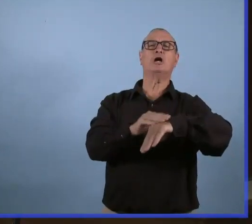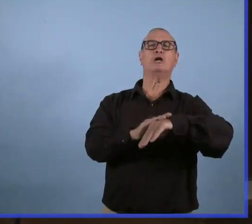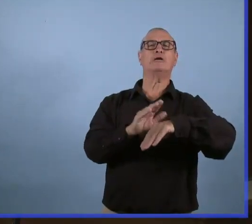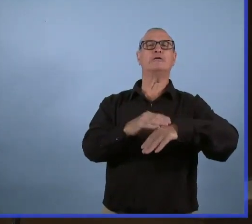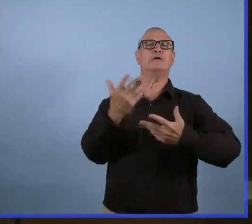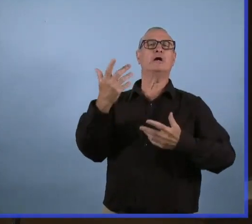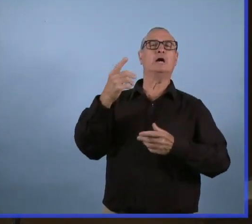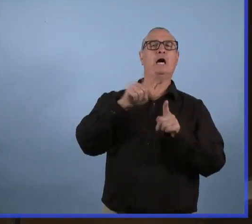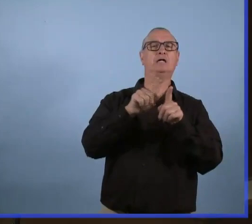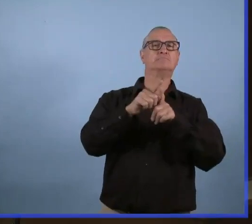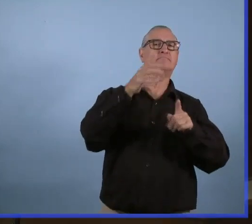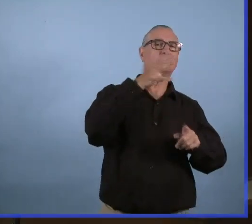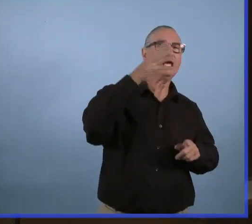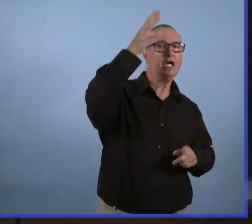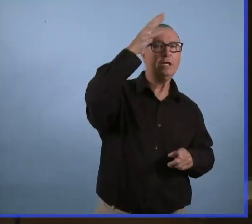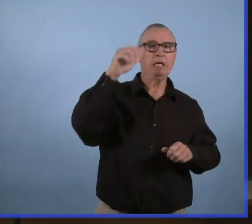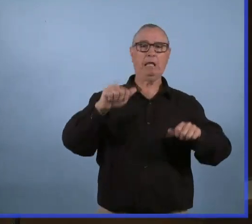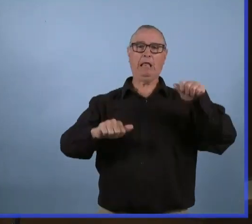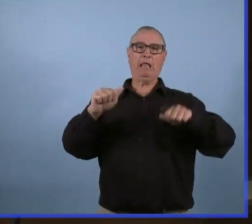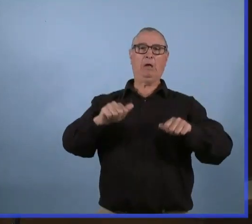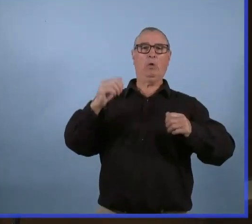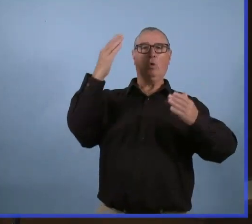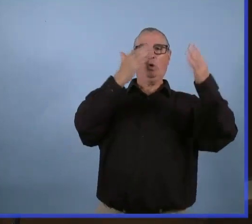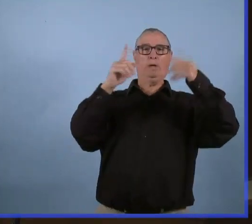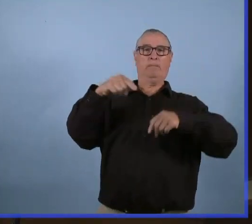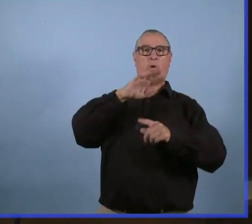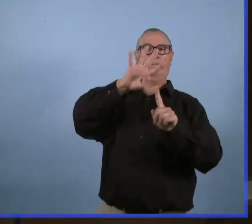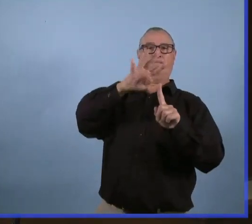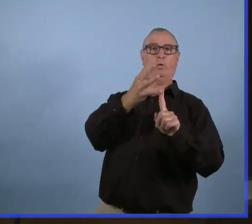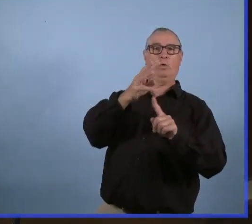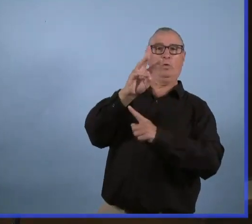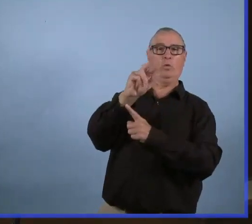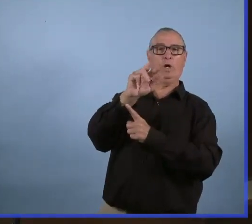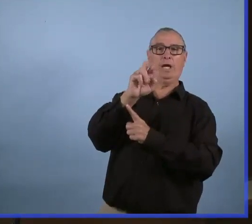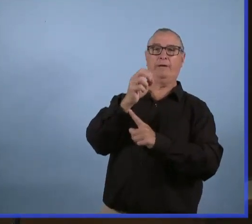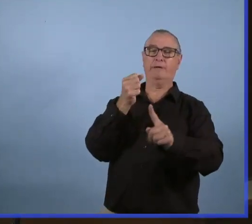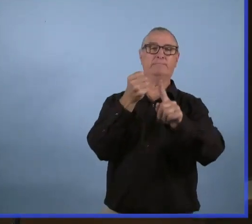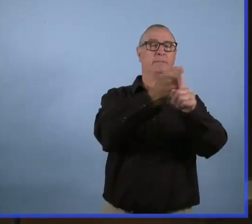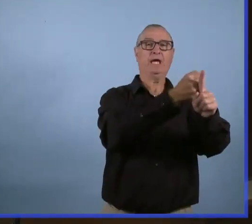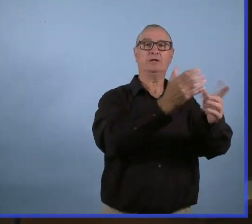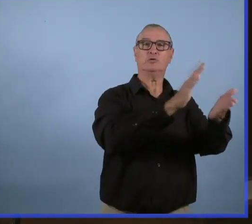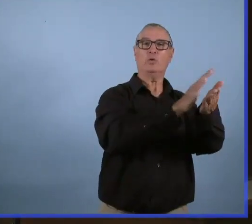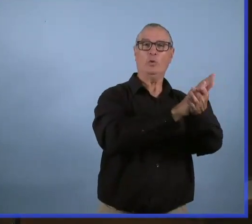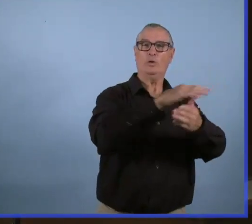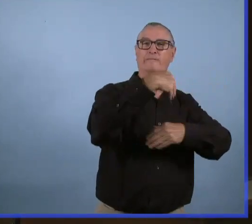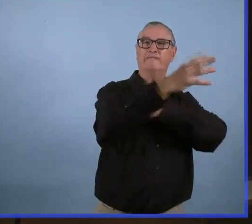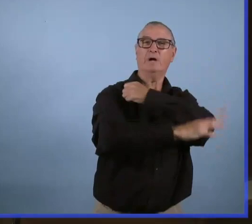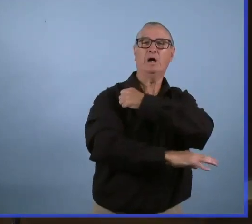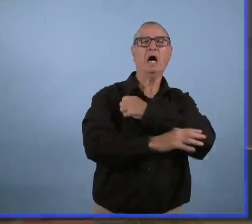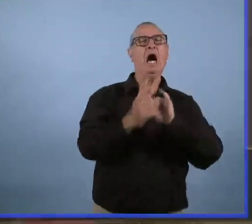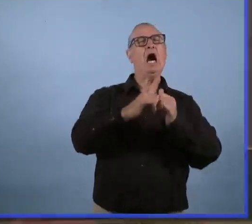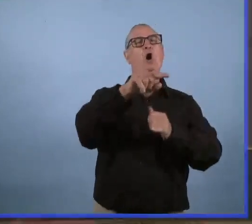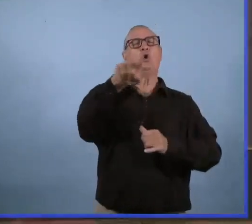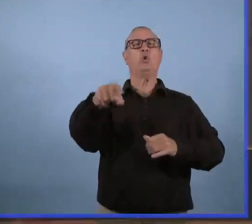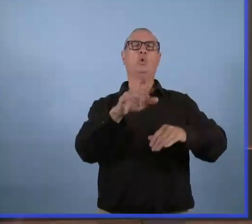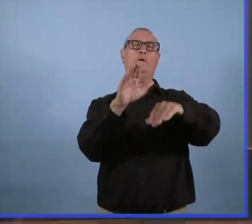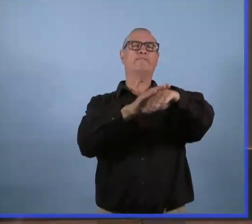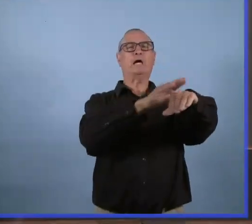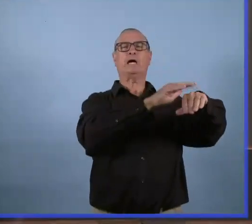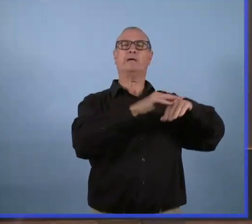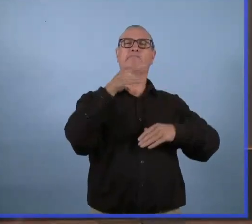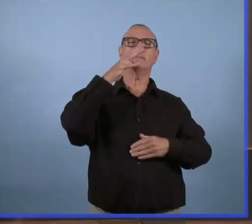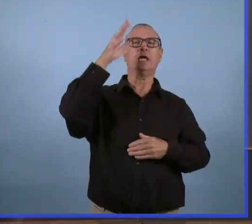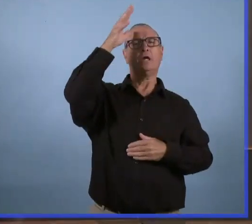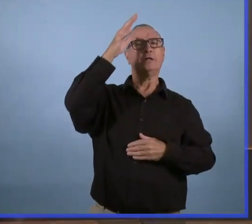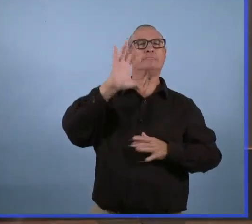pourront avoir un été assez normal, mais risquent de voir une année scolaire l'année prochaine